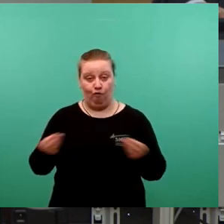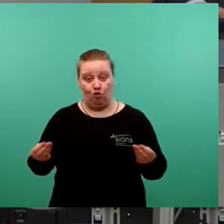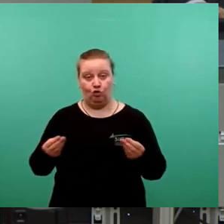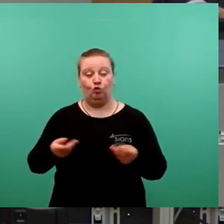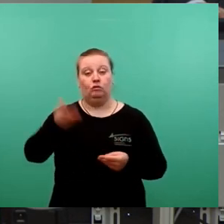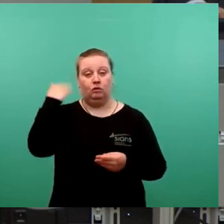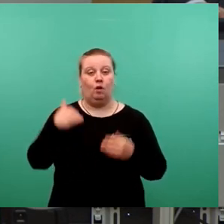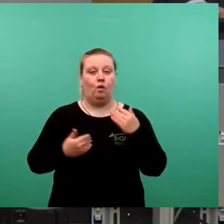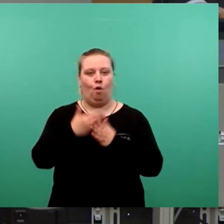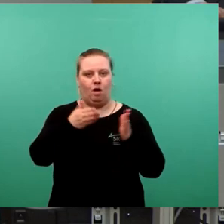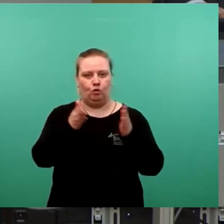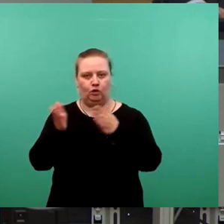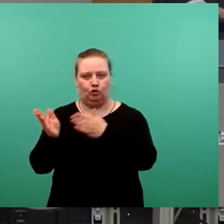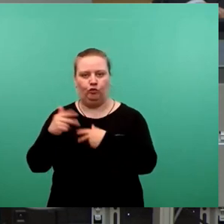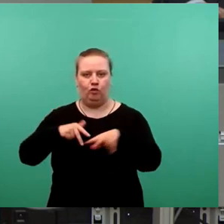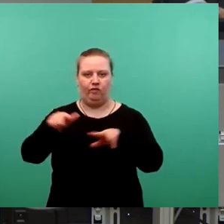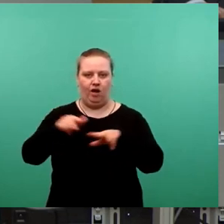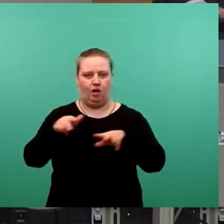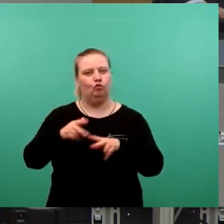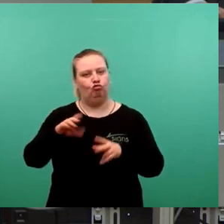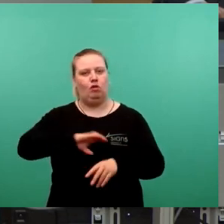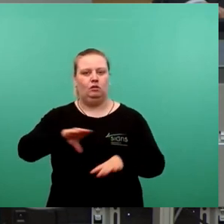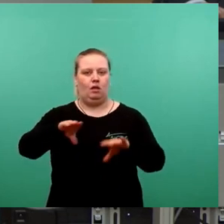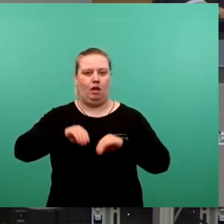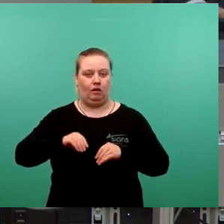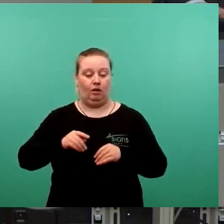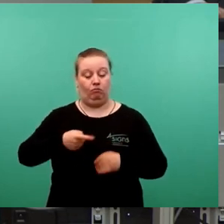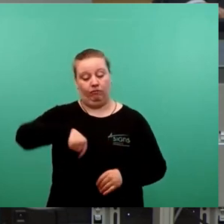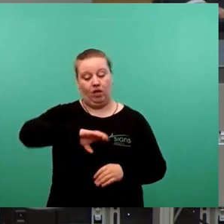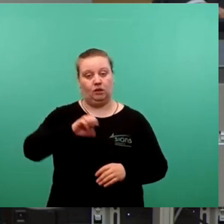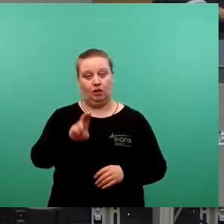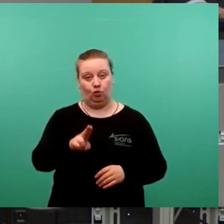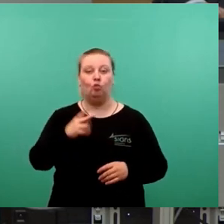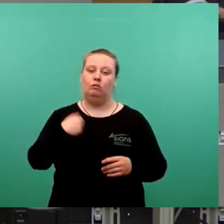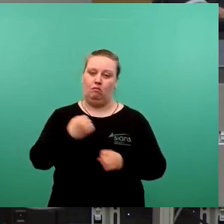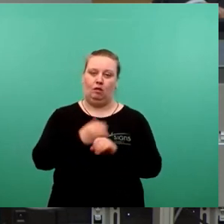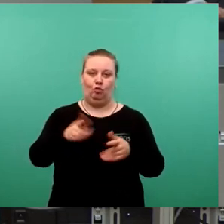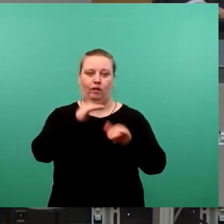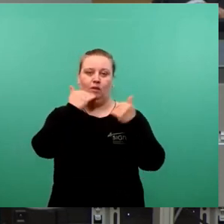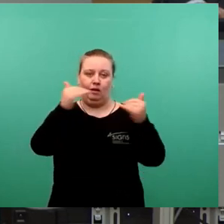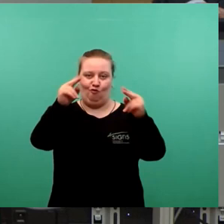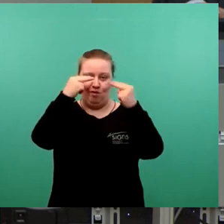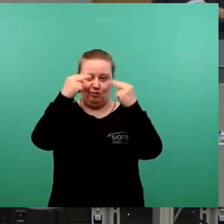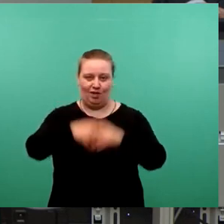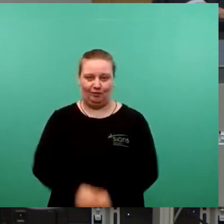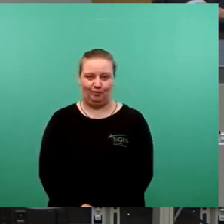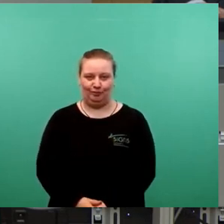Neuausrichtung der Verwaltungsspitze zu ergreifen. Wir als CDU werden das tun. Ich danke für Ihre Aufmerksamkeit.